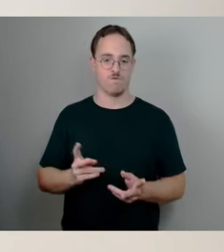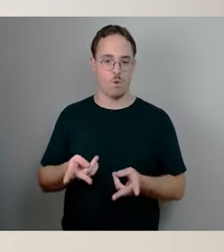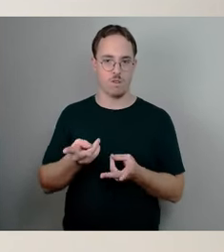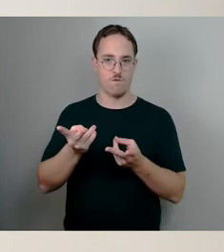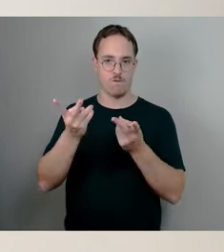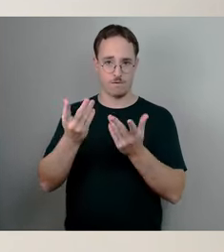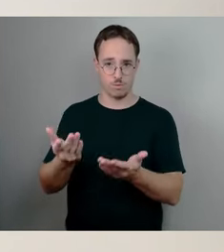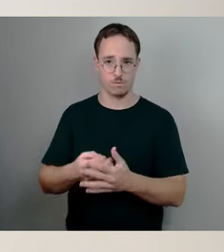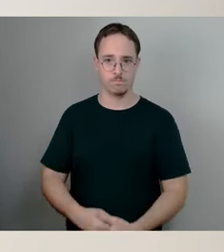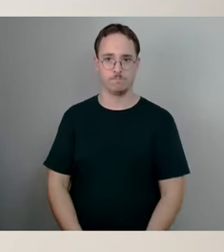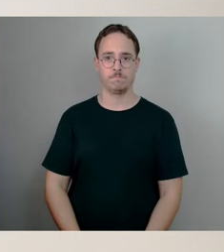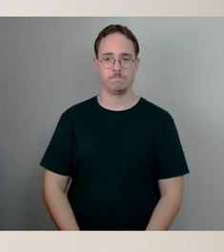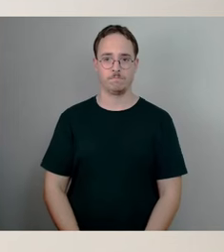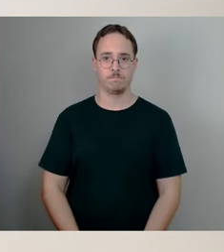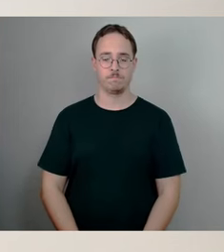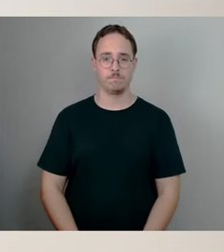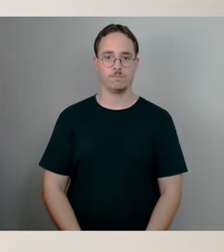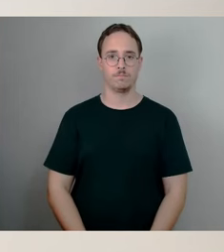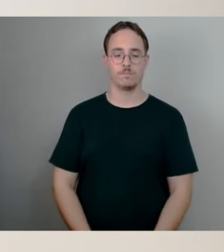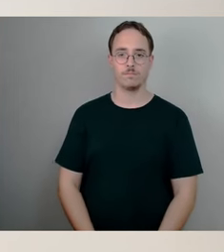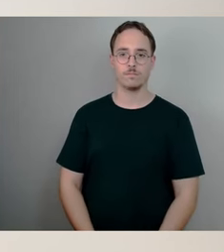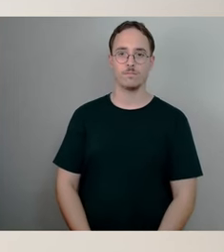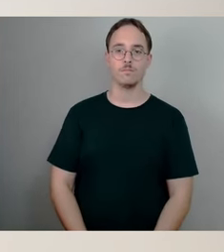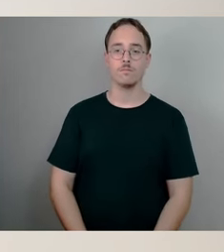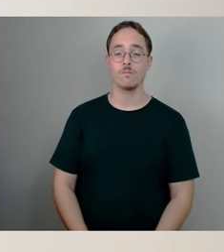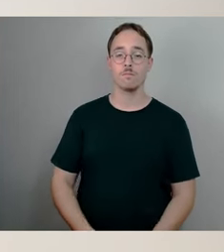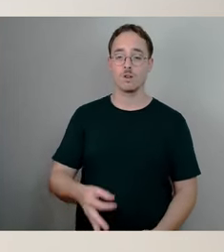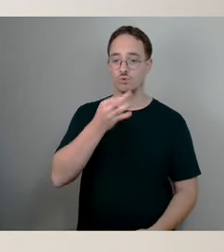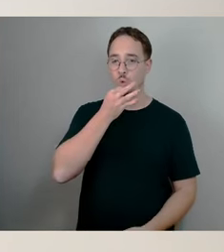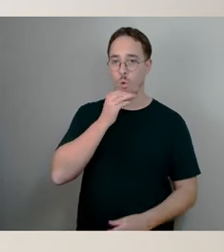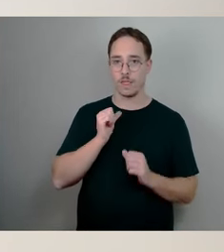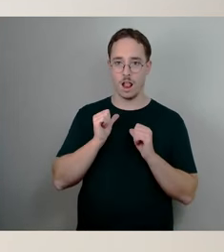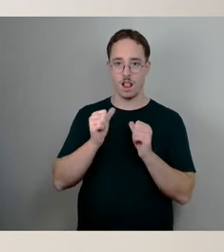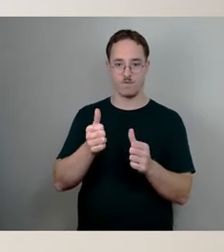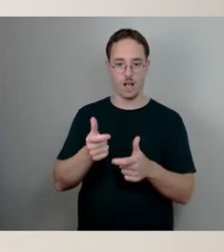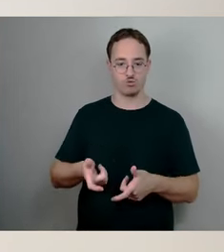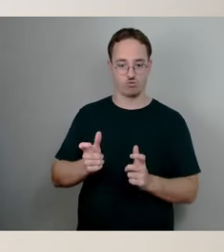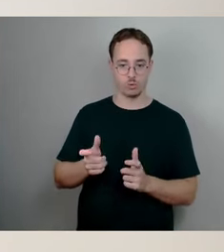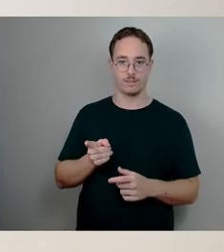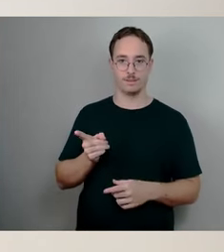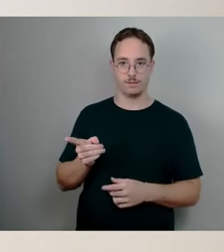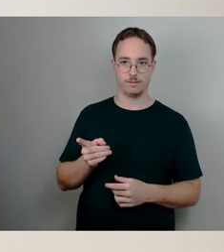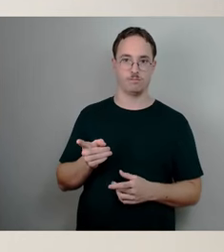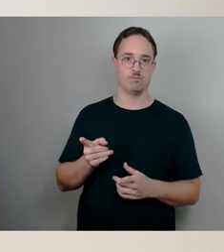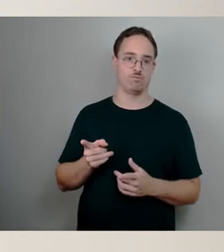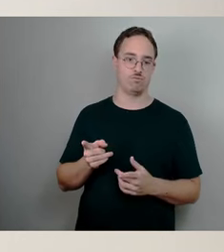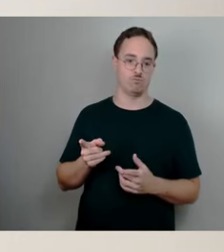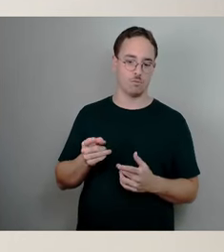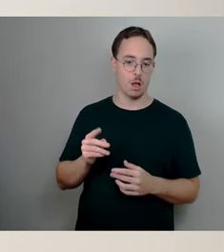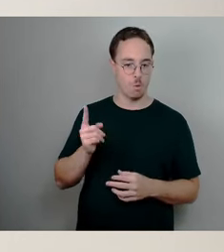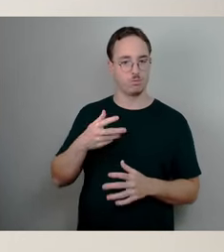Immer vorausgesetzt, der Jugendhilfeausschuss sieht das auch so. Oder da kann Umverteilung vornehmen. Oder dann, wie das in den letzten